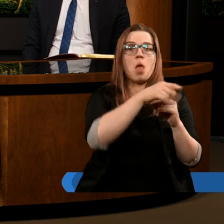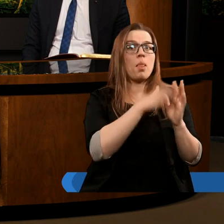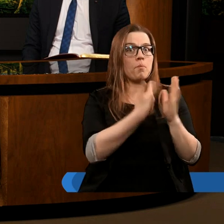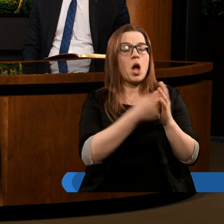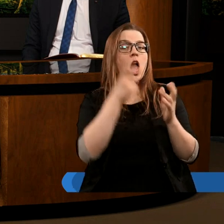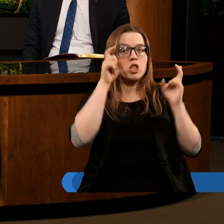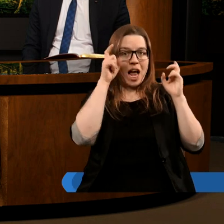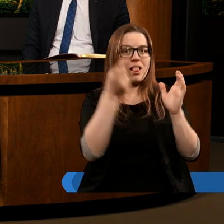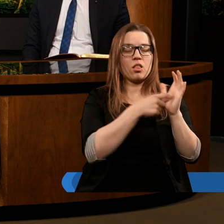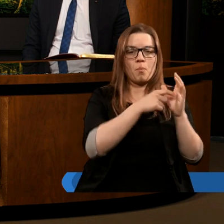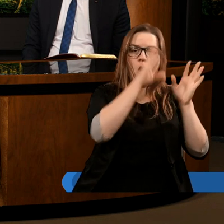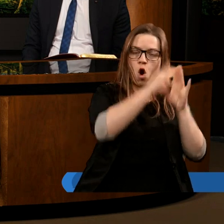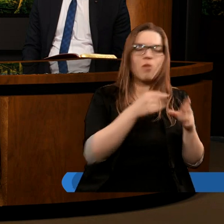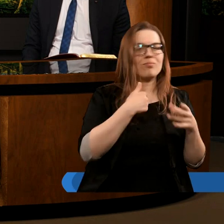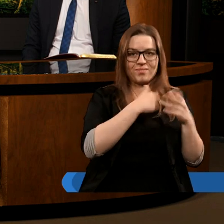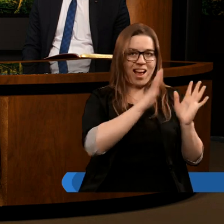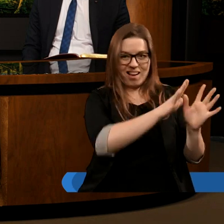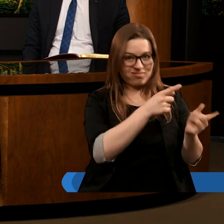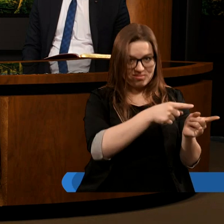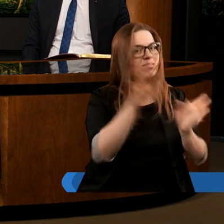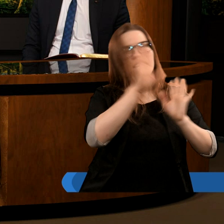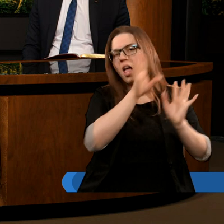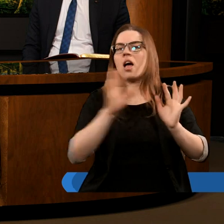hołd mu oddać. To jest ten uzurpator.